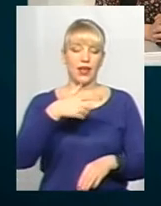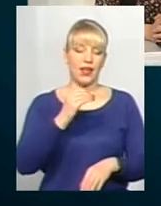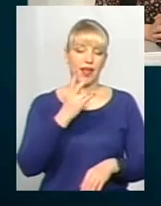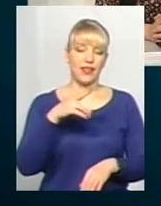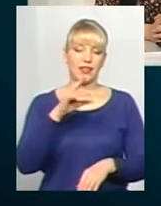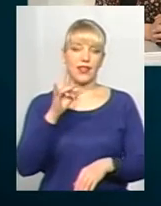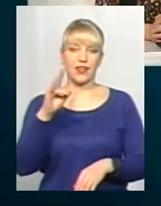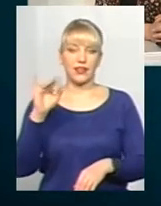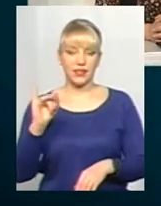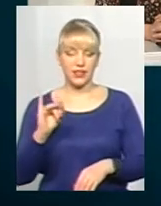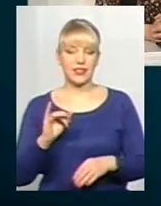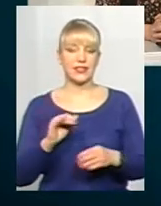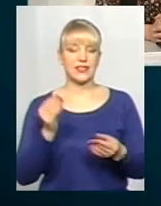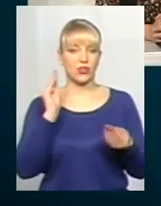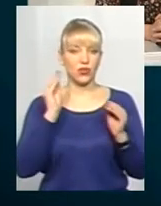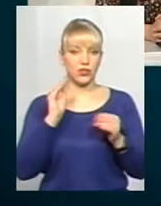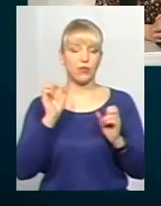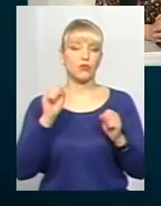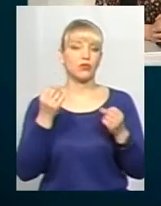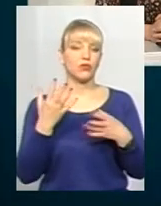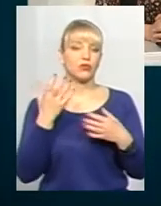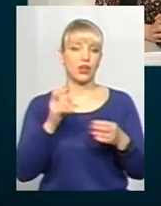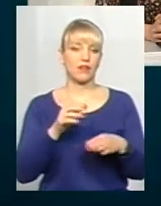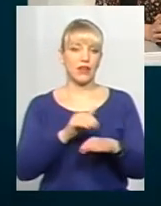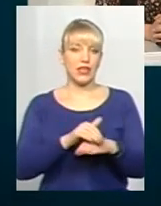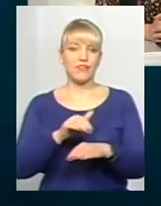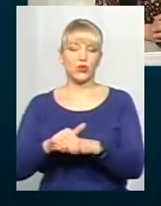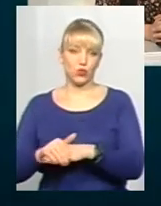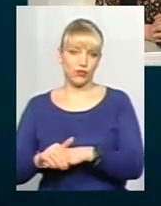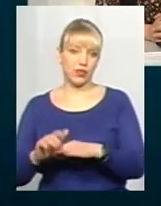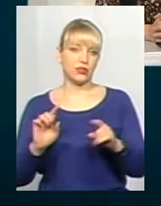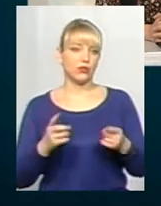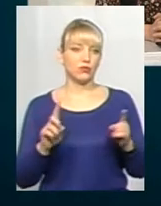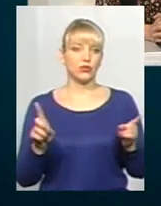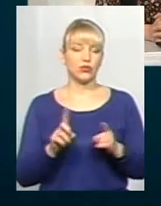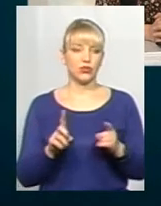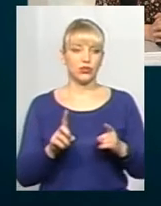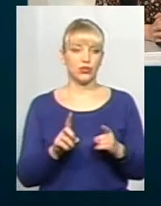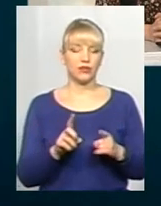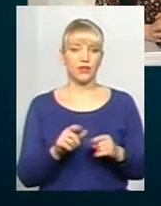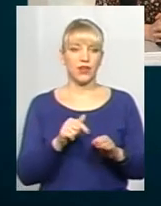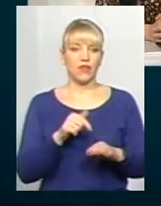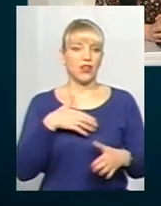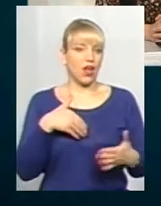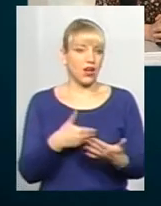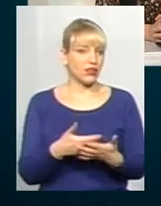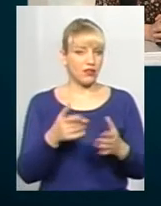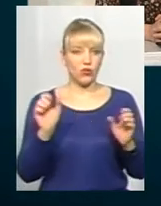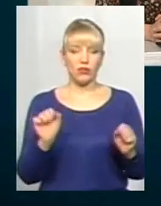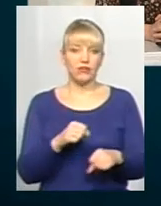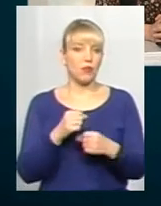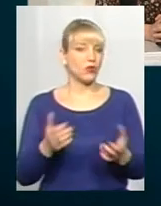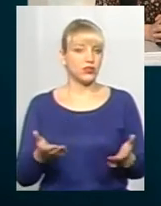тільки фіксувати, найчастіше, принаймні, я фіксую. Тому що реагувати якось активно неможливо.